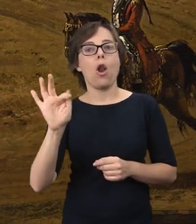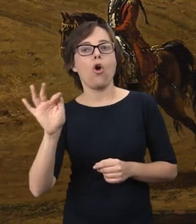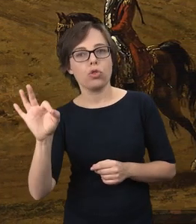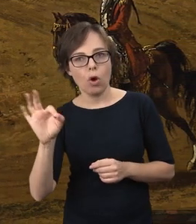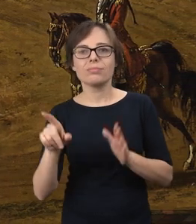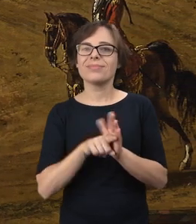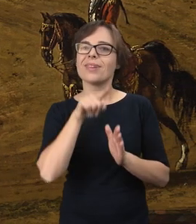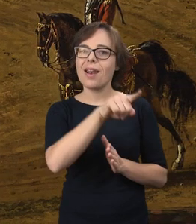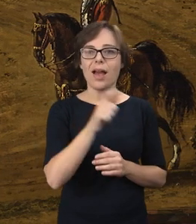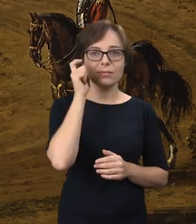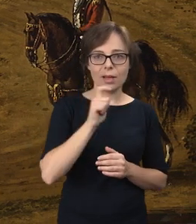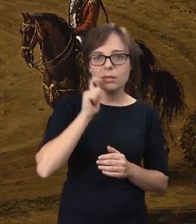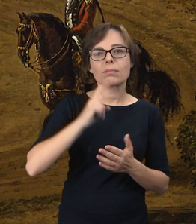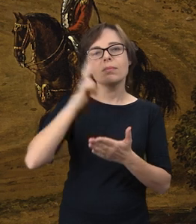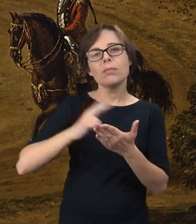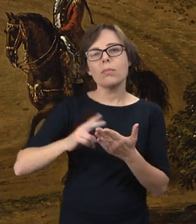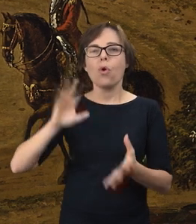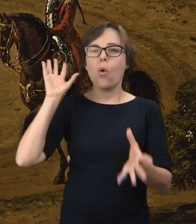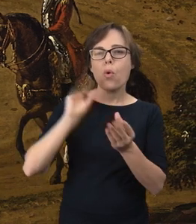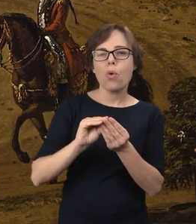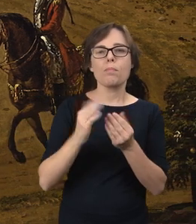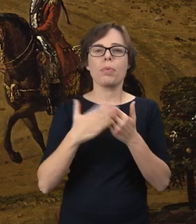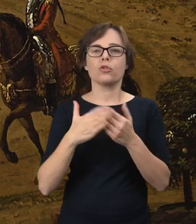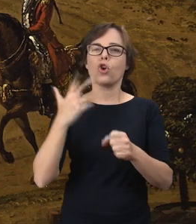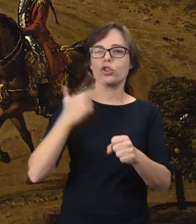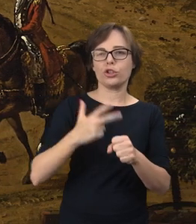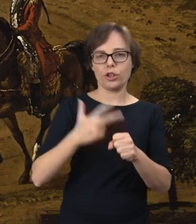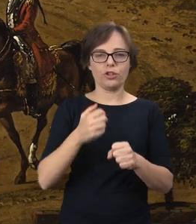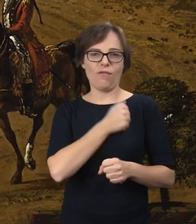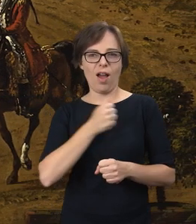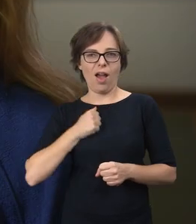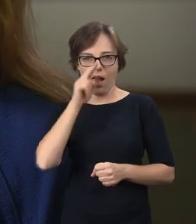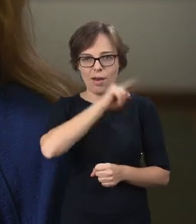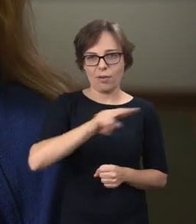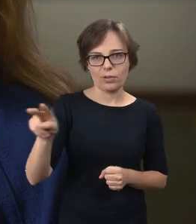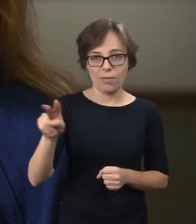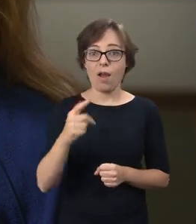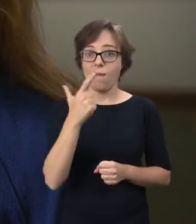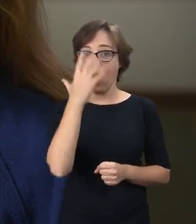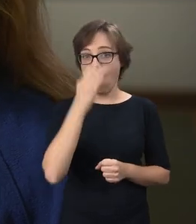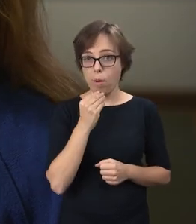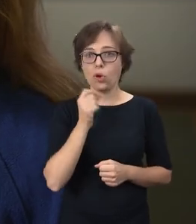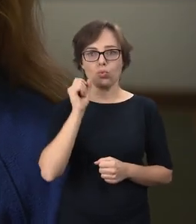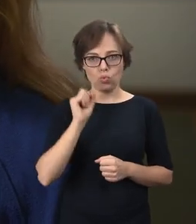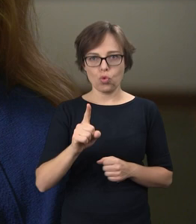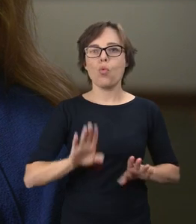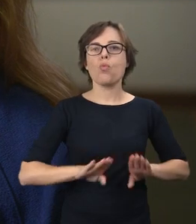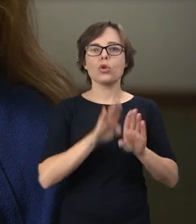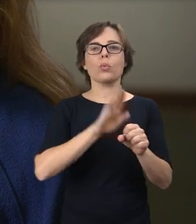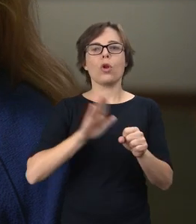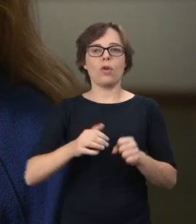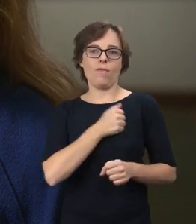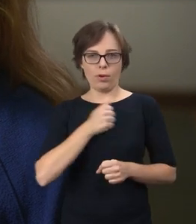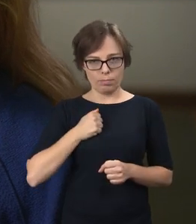na potrzeby Stanisława Augusta namalował prawie 30 wedut Warszawy. Dwa z tych obrazów znajdują się w zbiorach